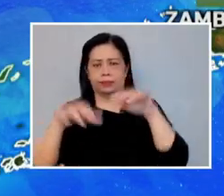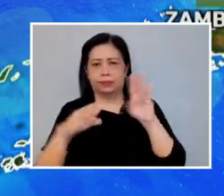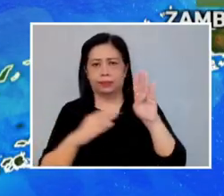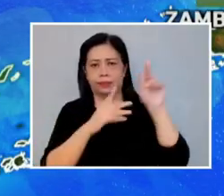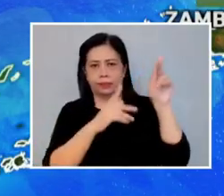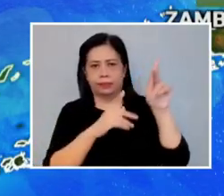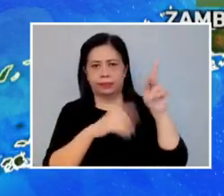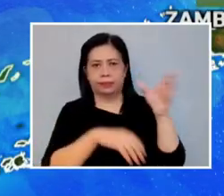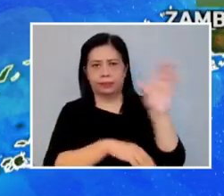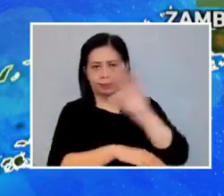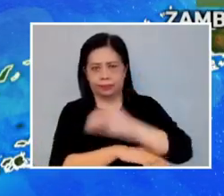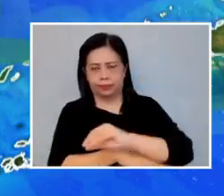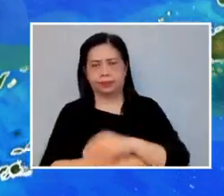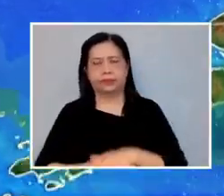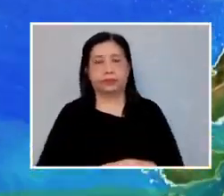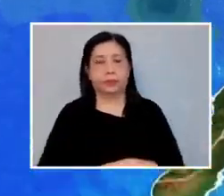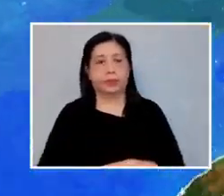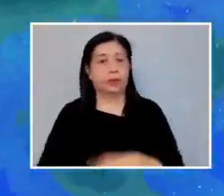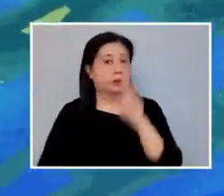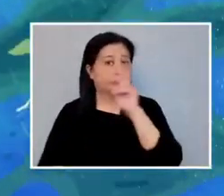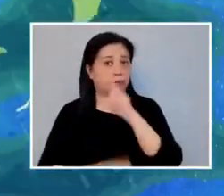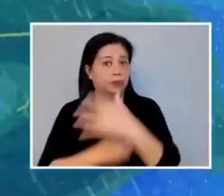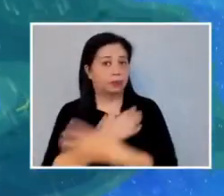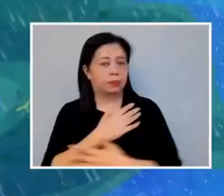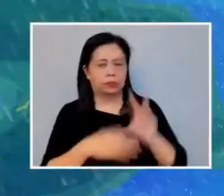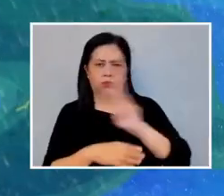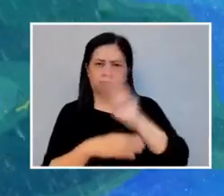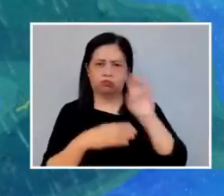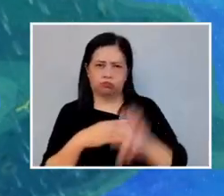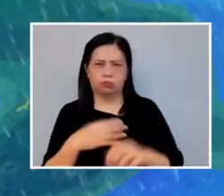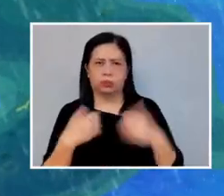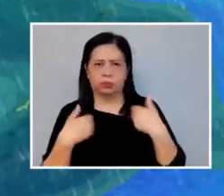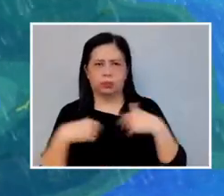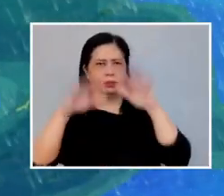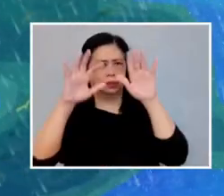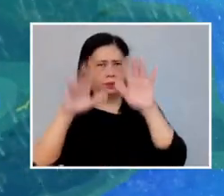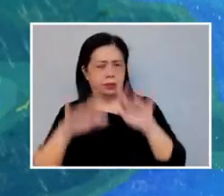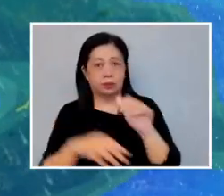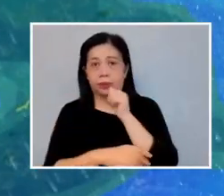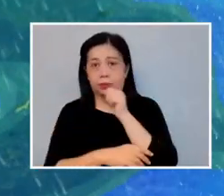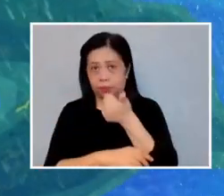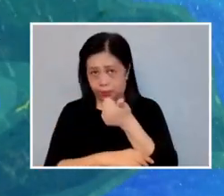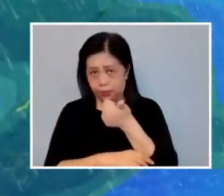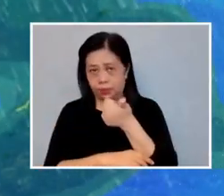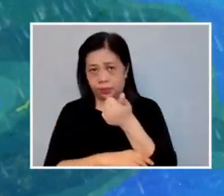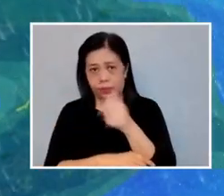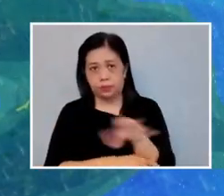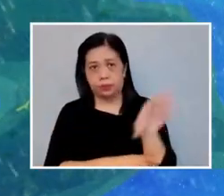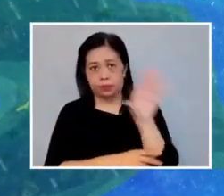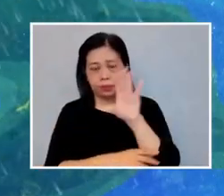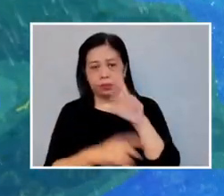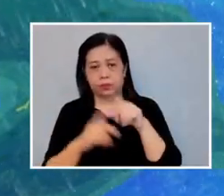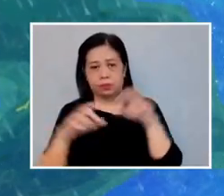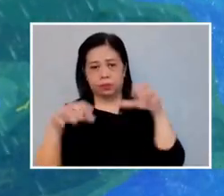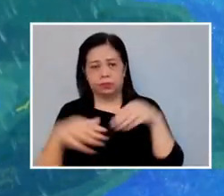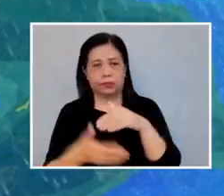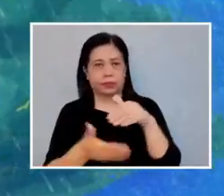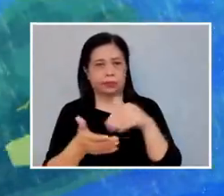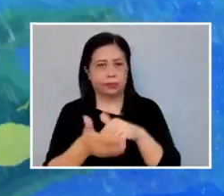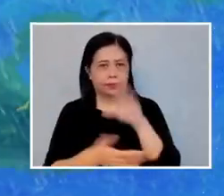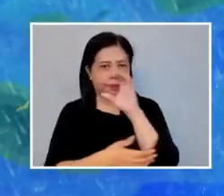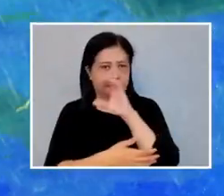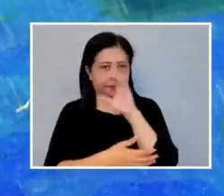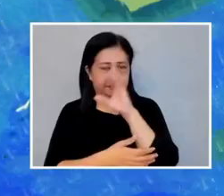kinagabihan. Sa Visayas, buong weekend po magiging maulan at bukas, umaga pa lang malalakas na ang ulan sa may Central Cebu,